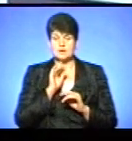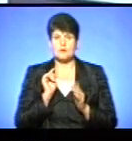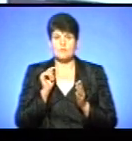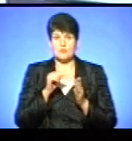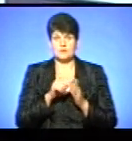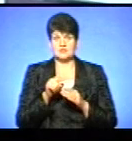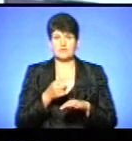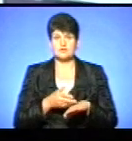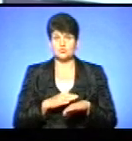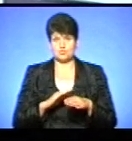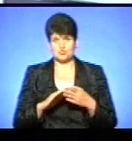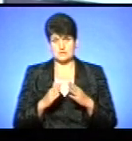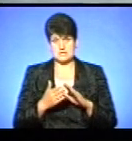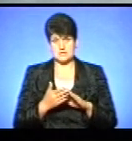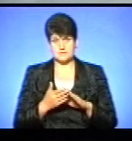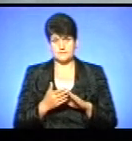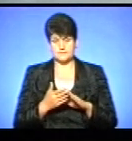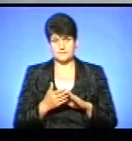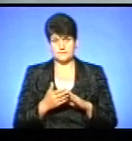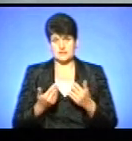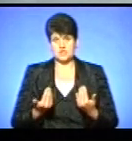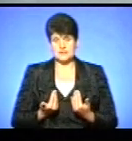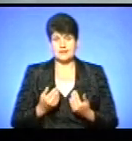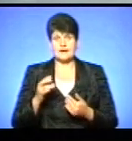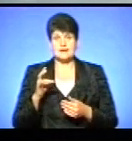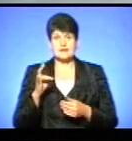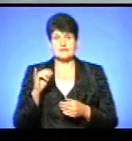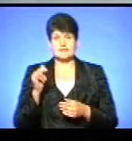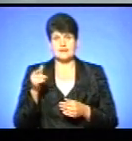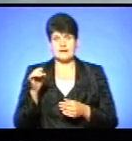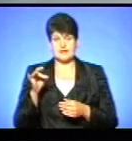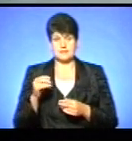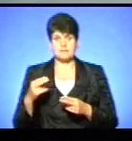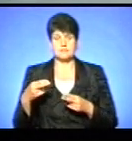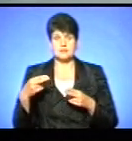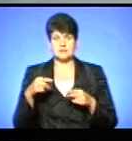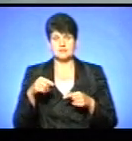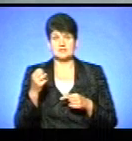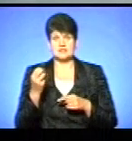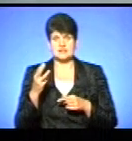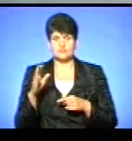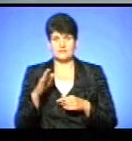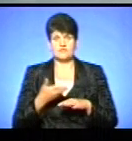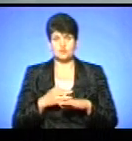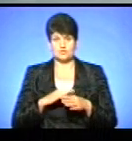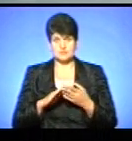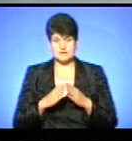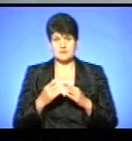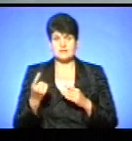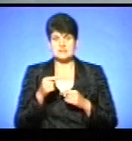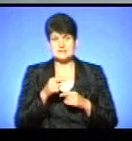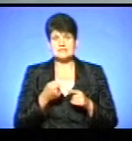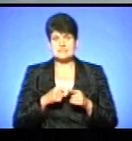до них у важкому стані. Жителька Нігерії, вона поступила до нас 13 вересня в дуже важкому стані. В неї перша